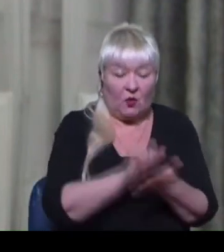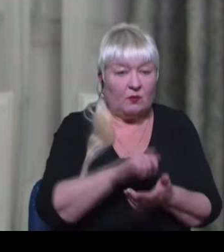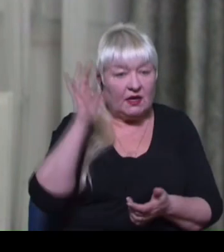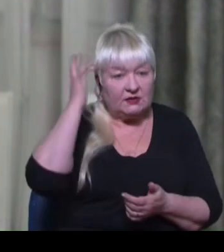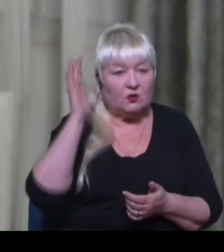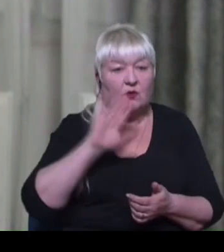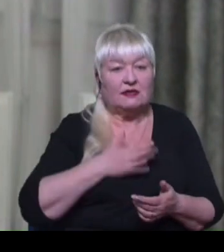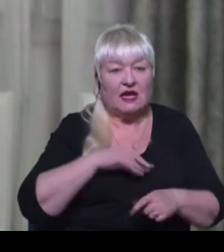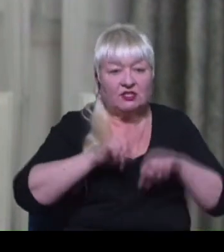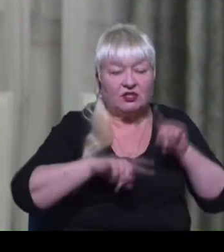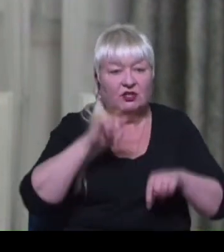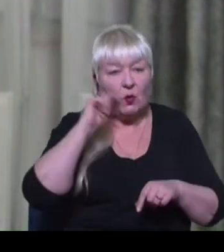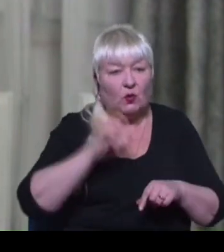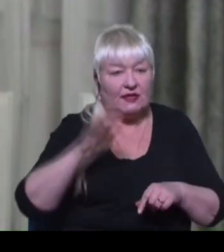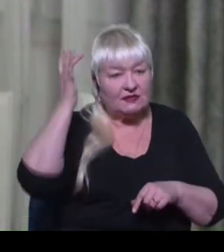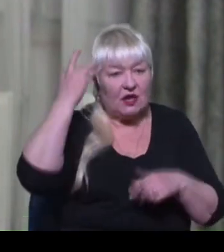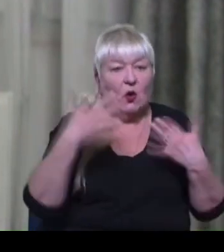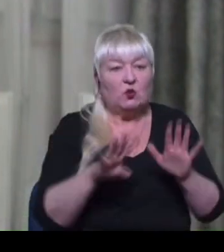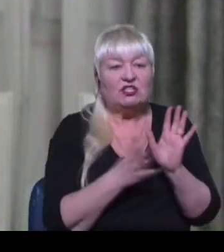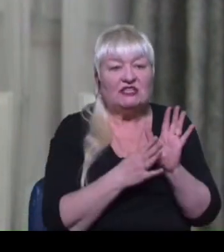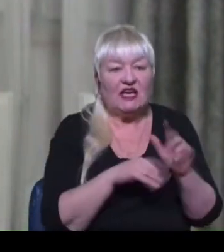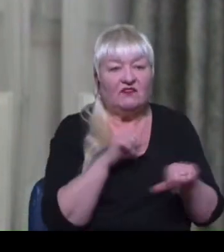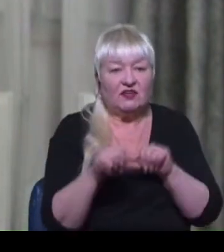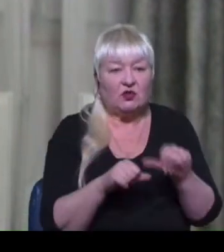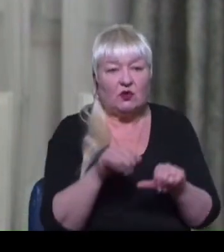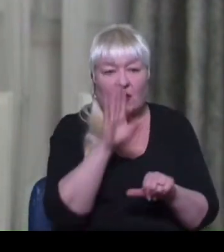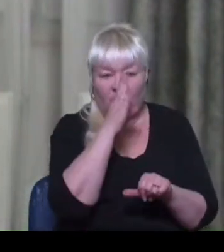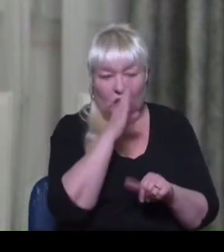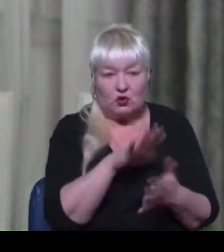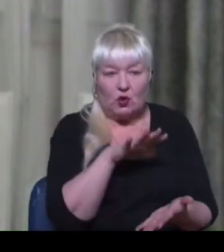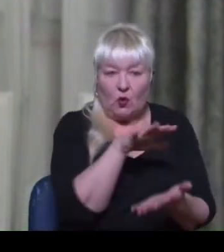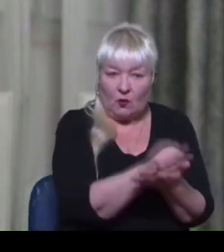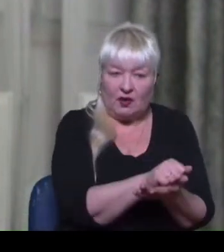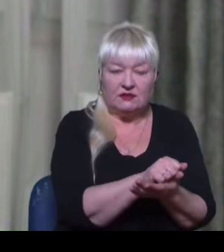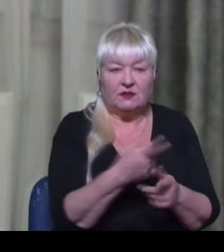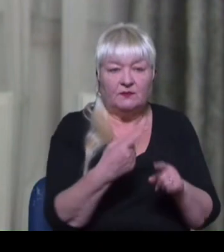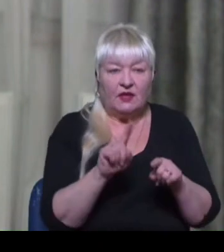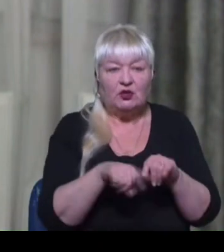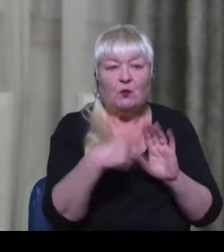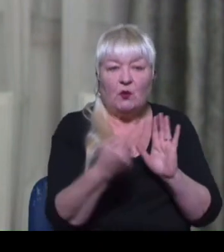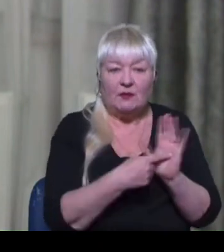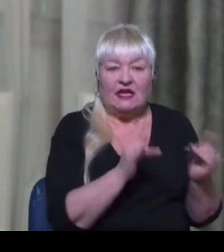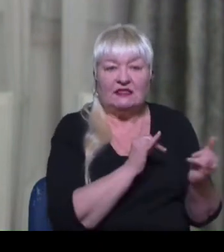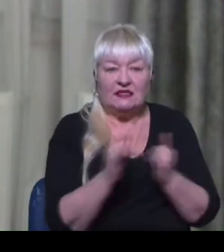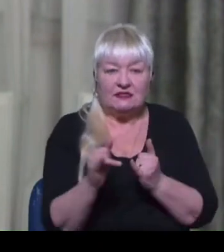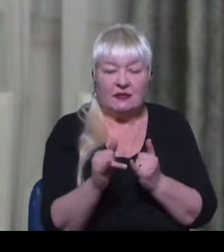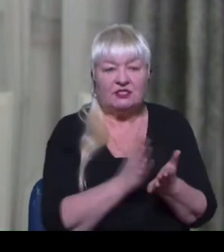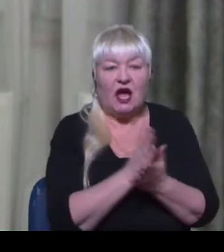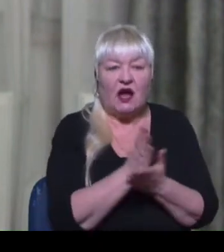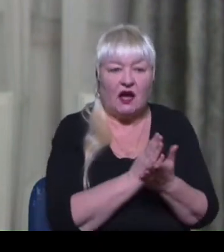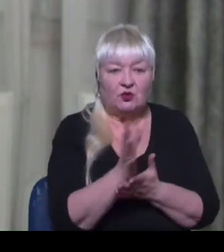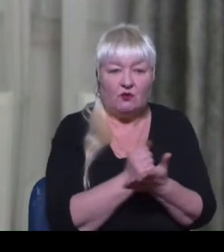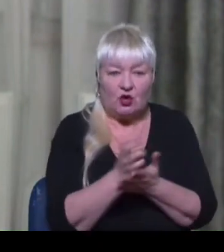рідний український Крим уже 9 років підворожує окупацію. І тому питання забезпечення кадрового